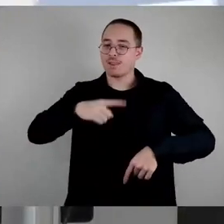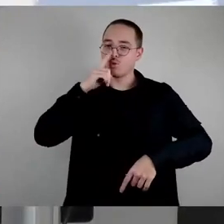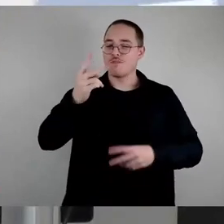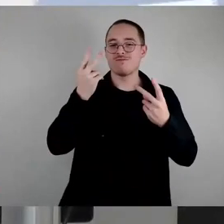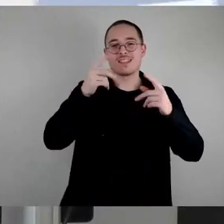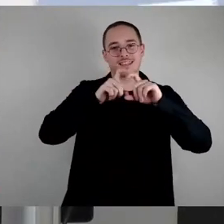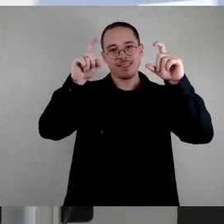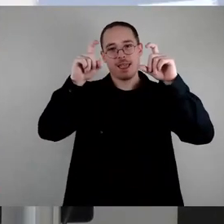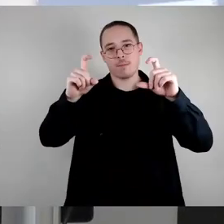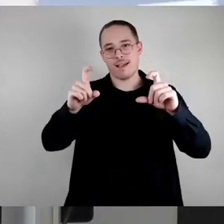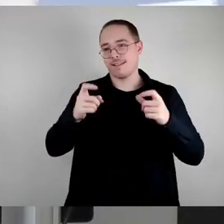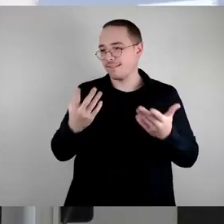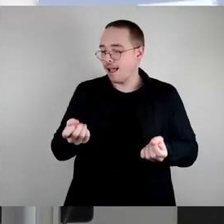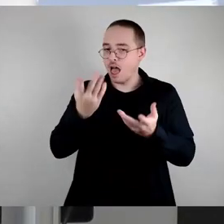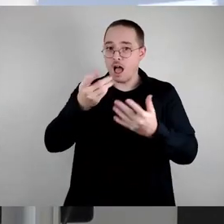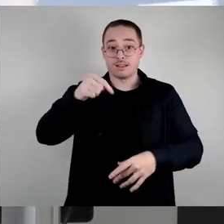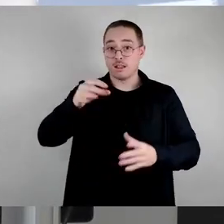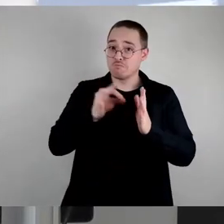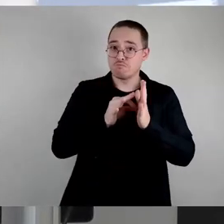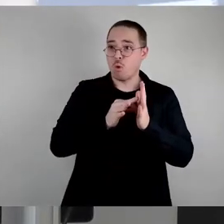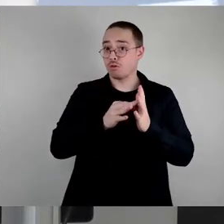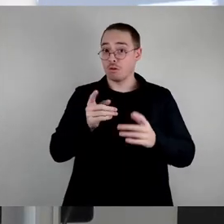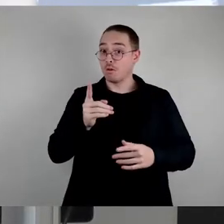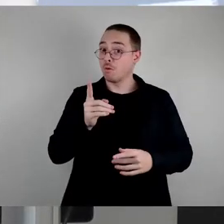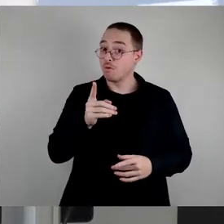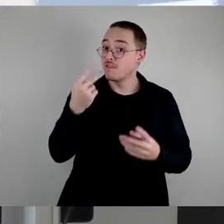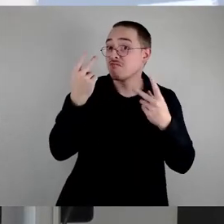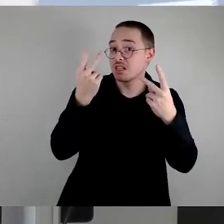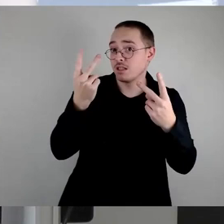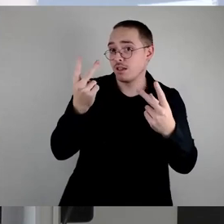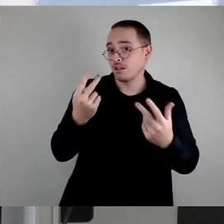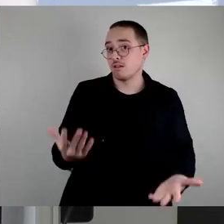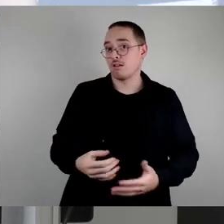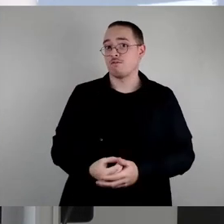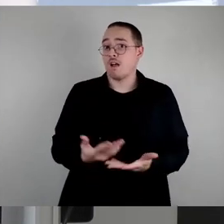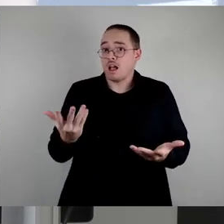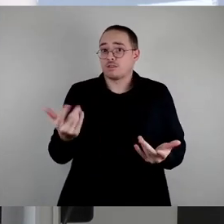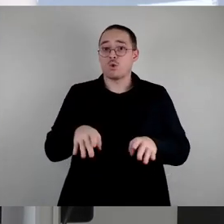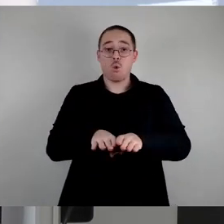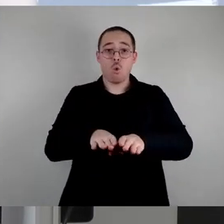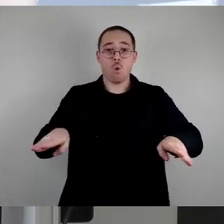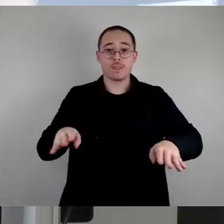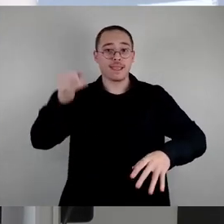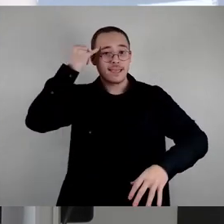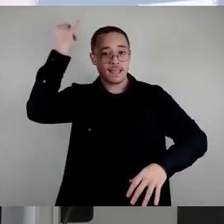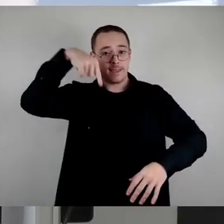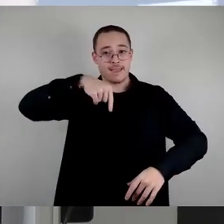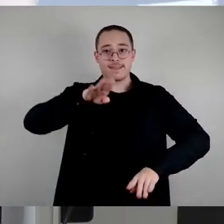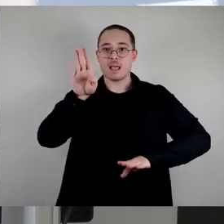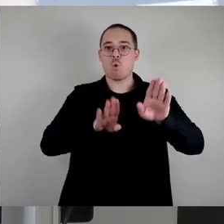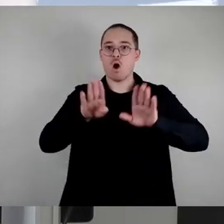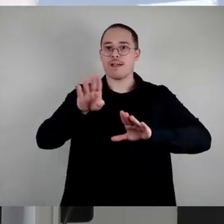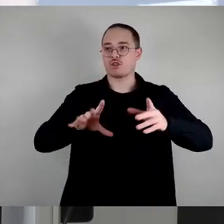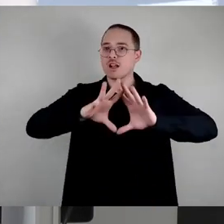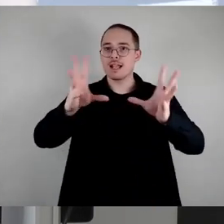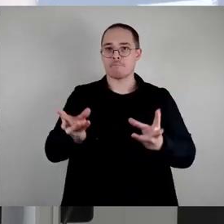Geringeres, um nichts Geringeres als eine Grundidee unseres demokratischen Gemeinwesens, nämlich